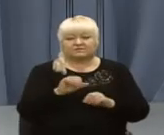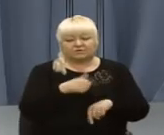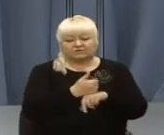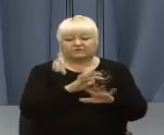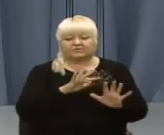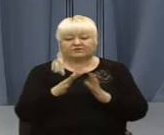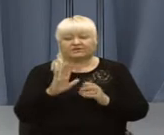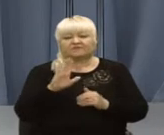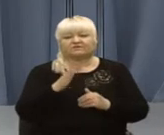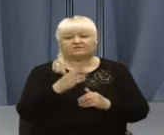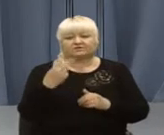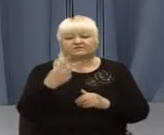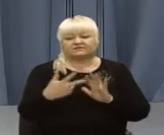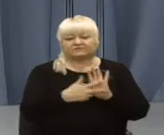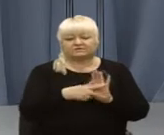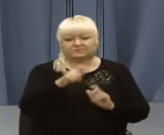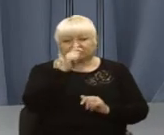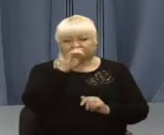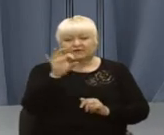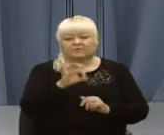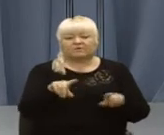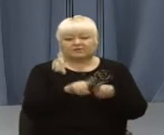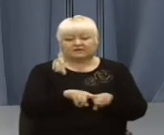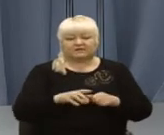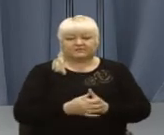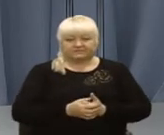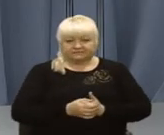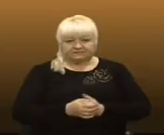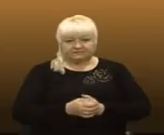події вівторка 28 квітня, зокрема про таке.